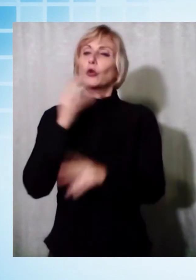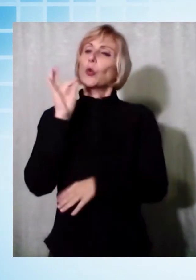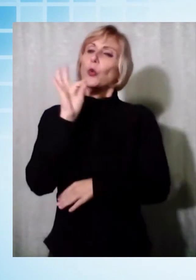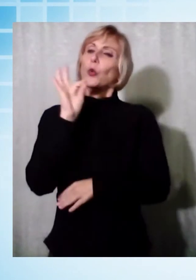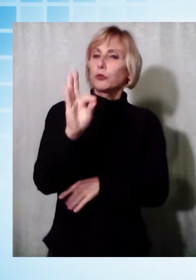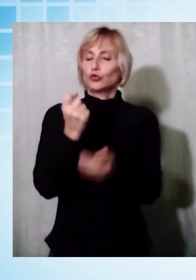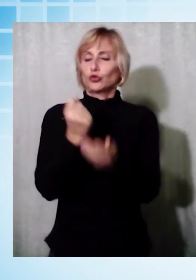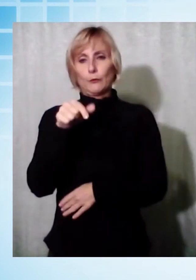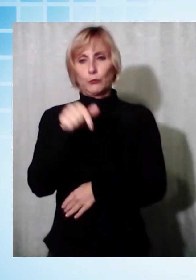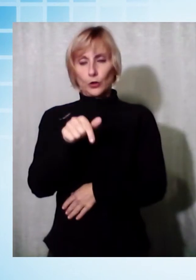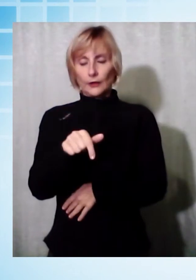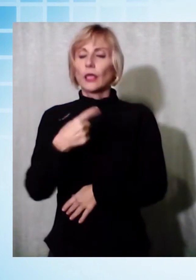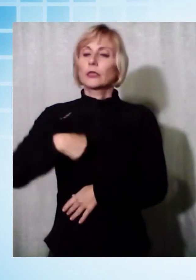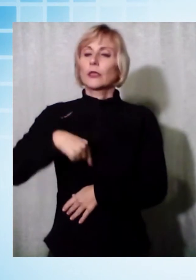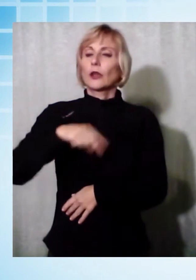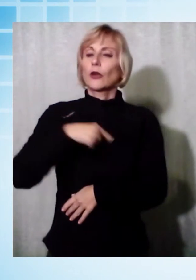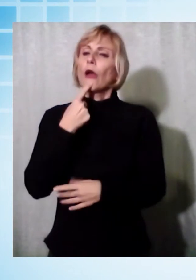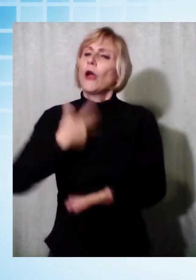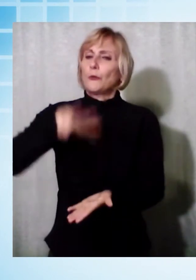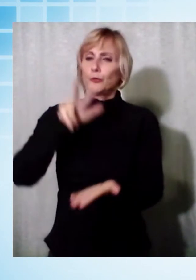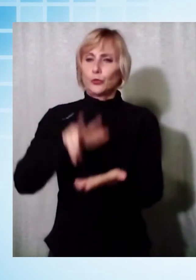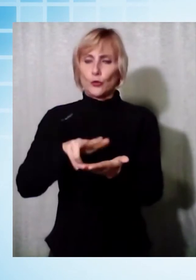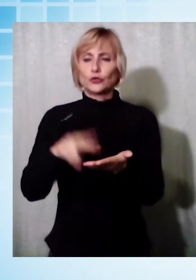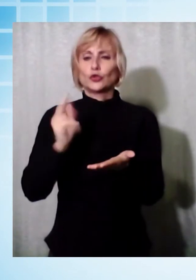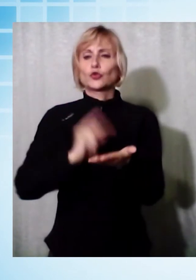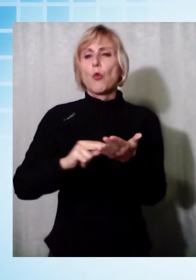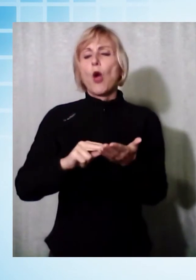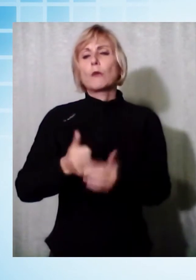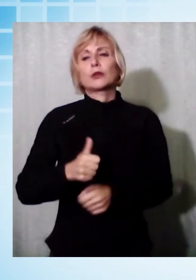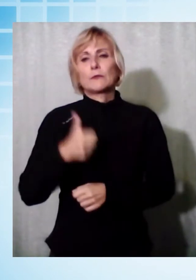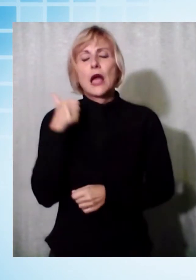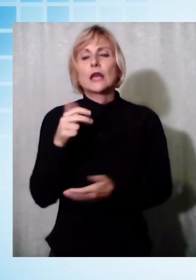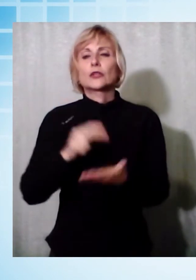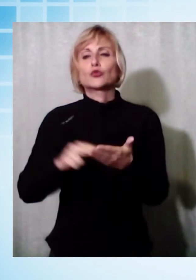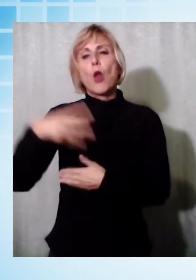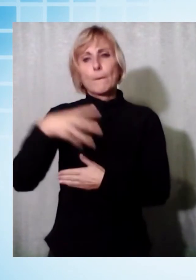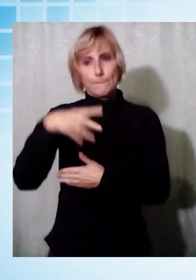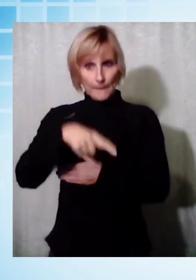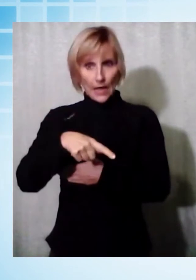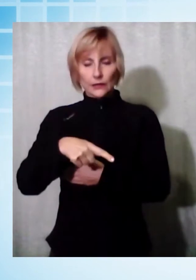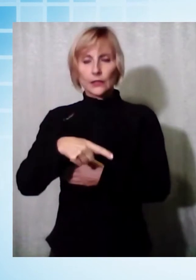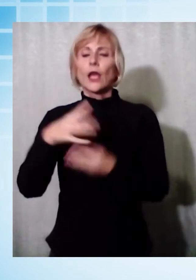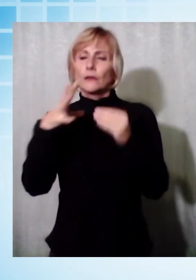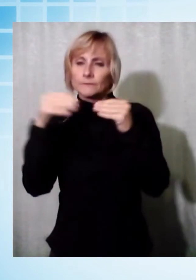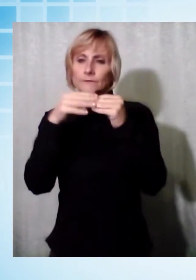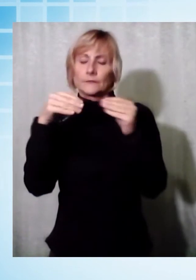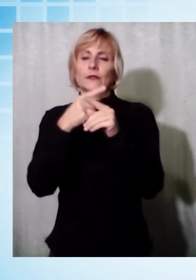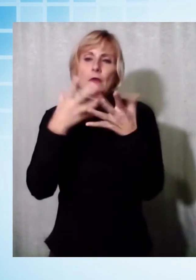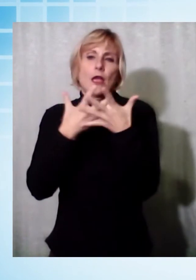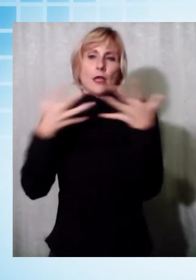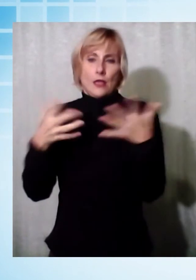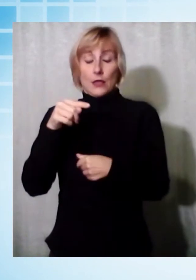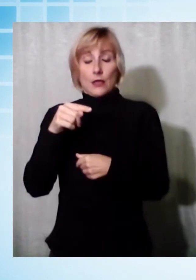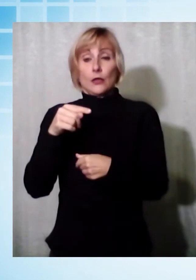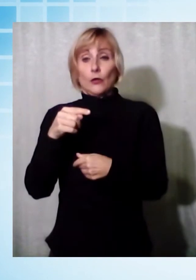ampliato le scuole medie ed elementari esistenti, la scuola media Enrico Pea è totalmente in sicurezza